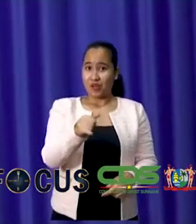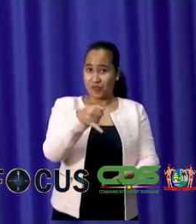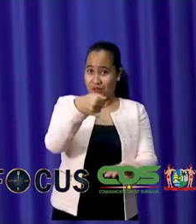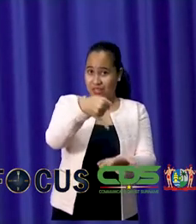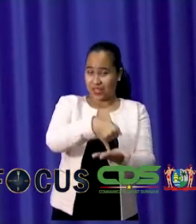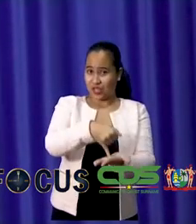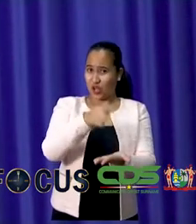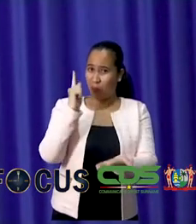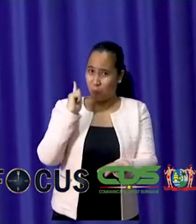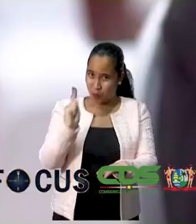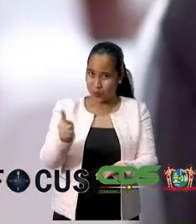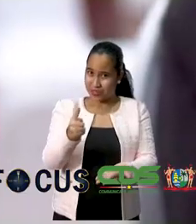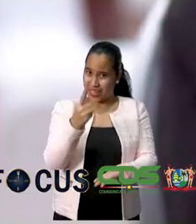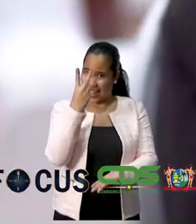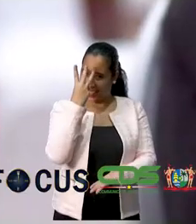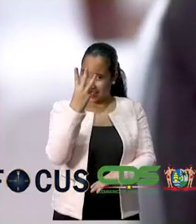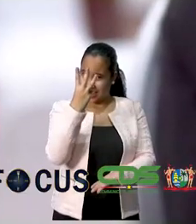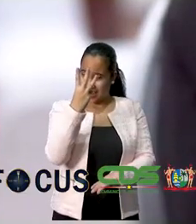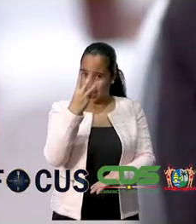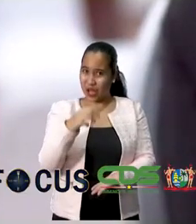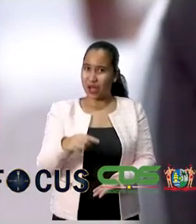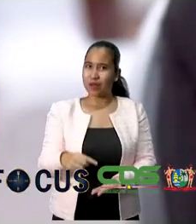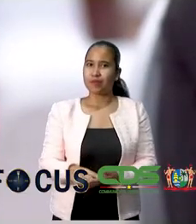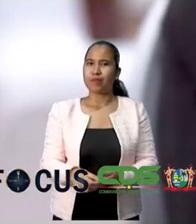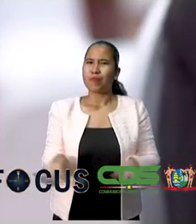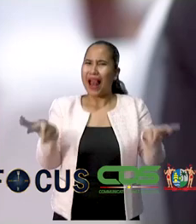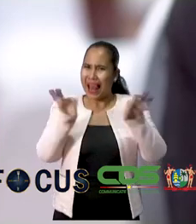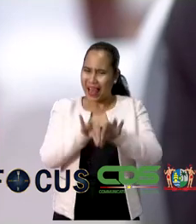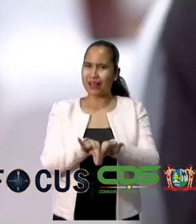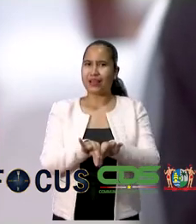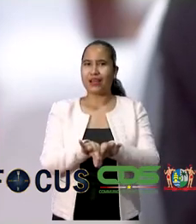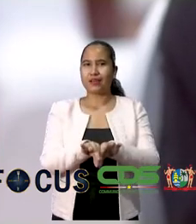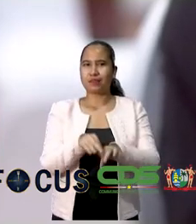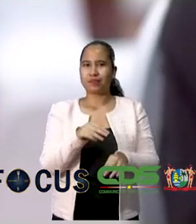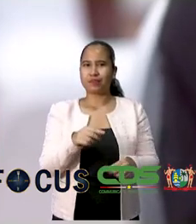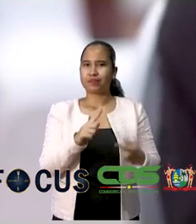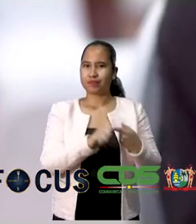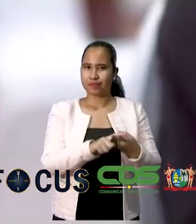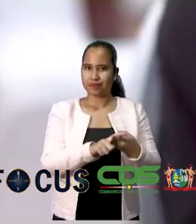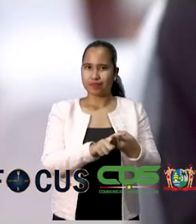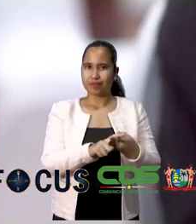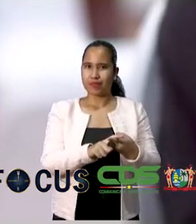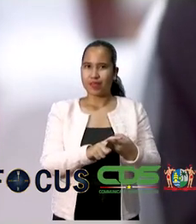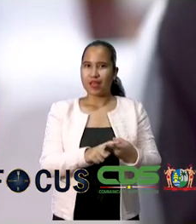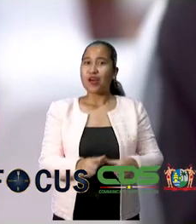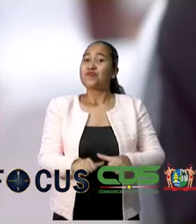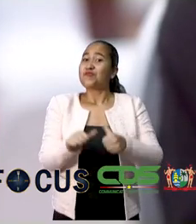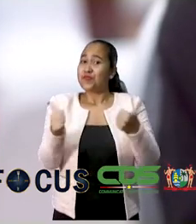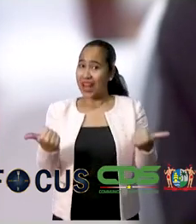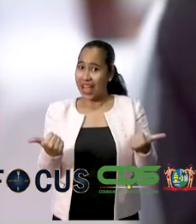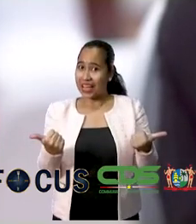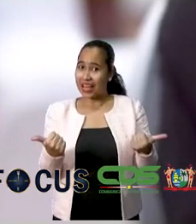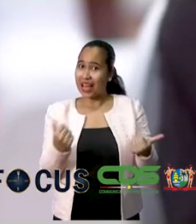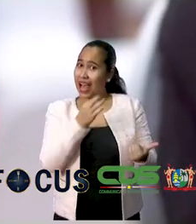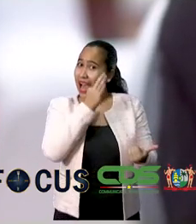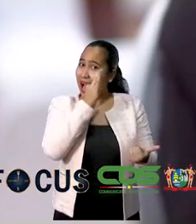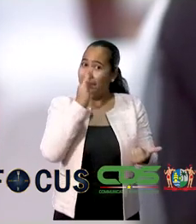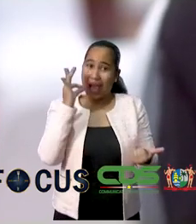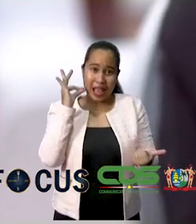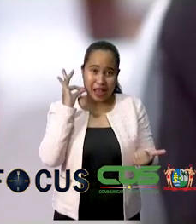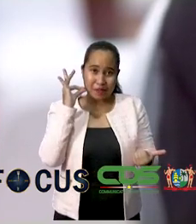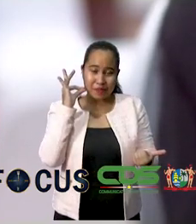voldoen aan drie elementaire principes, namelijk vrije, geheime